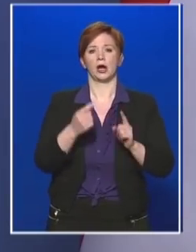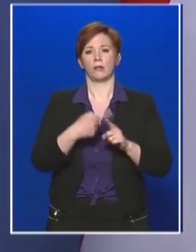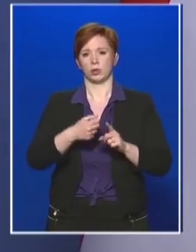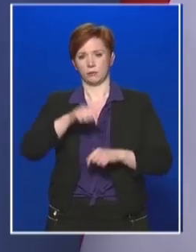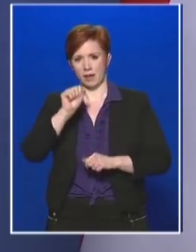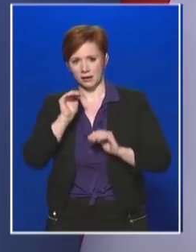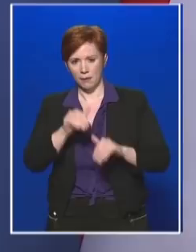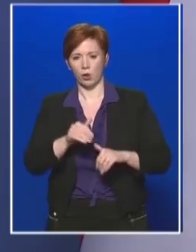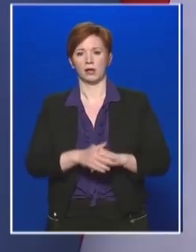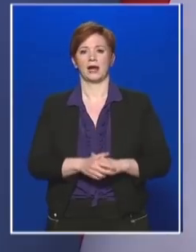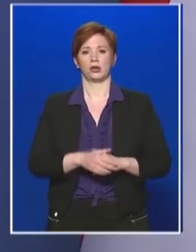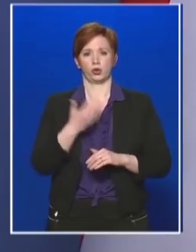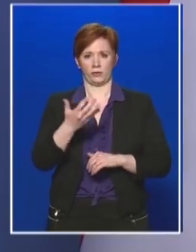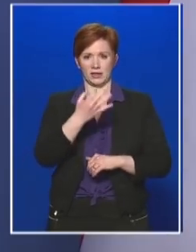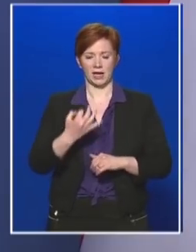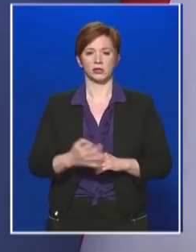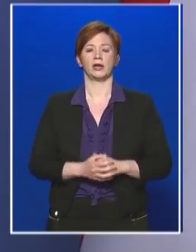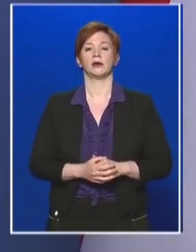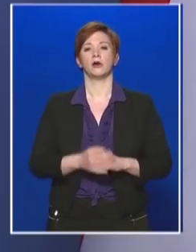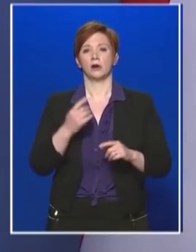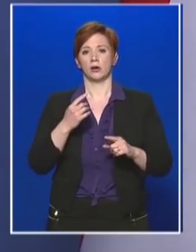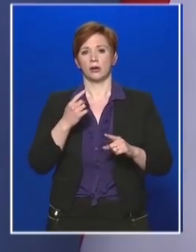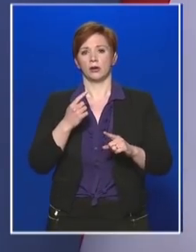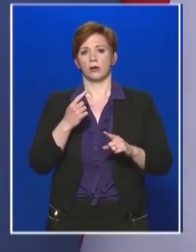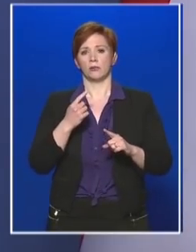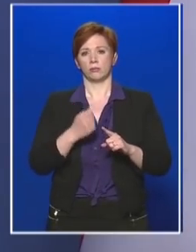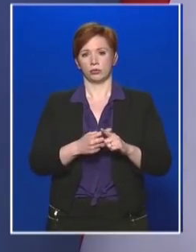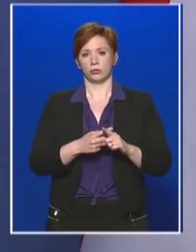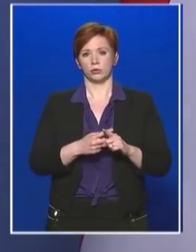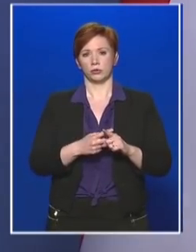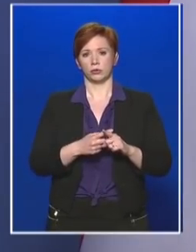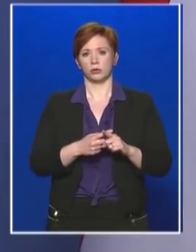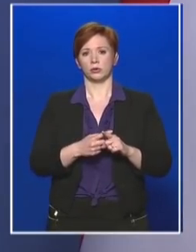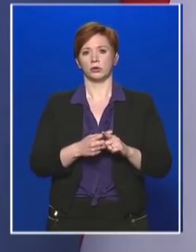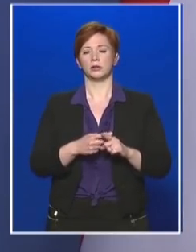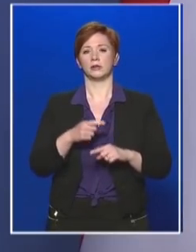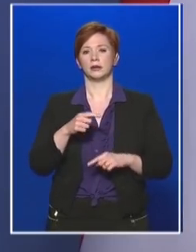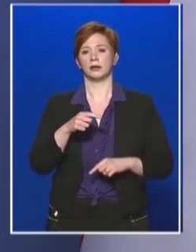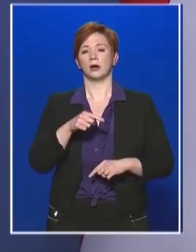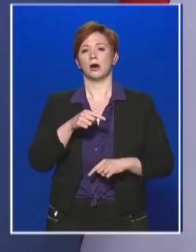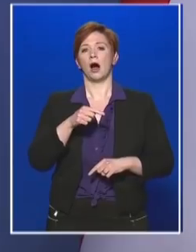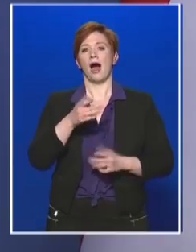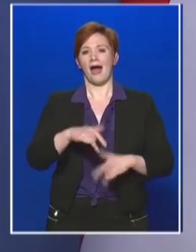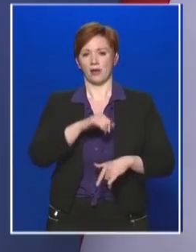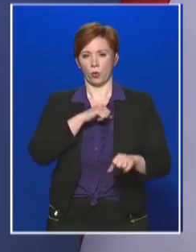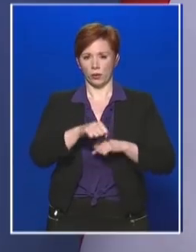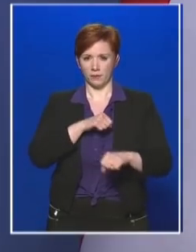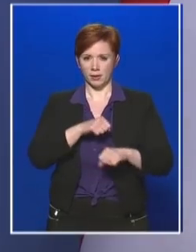támogatások 50%-át az idei év második felében kétharmadában, a helyi